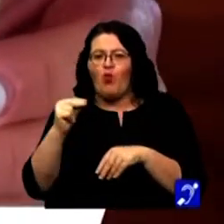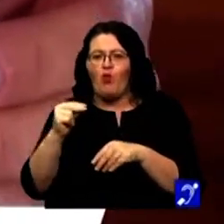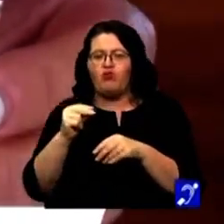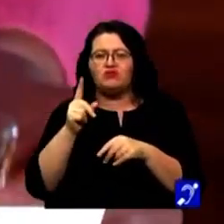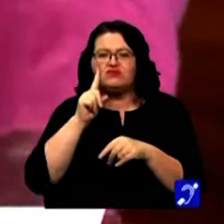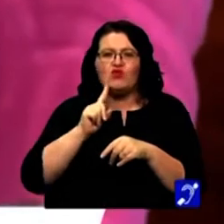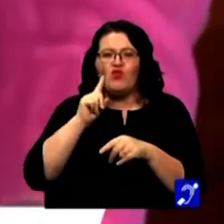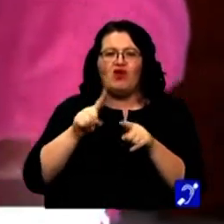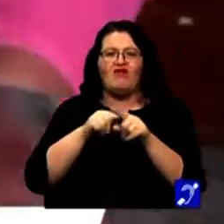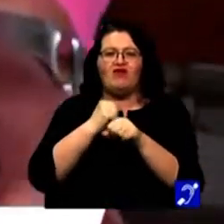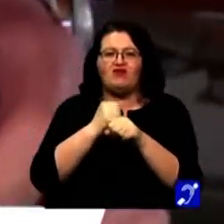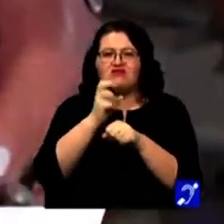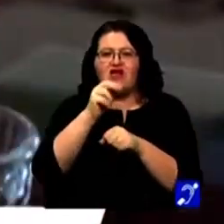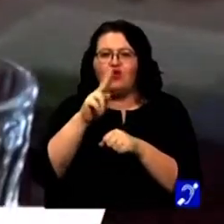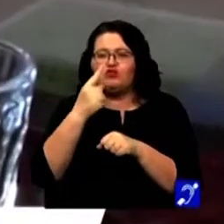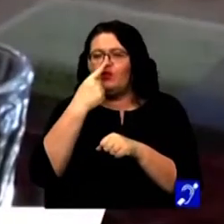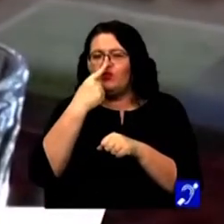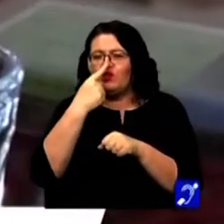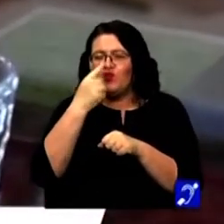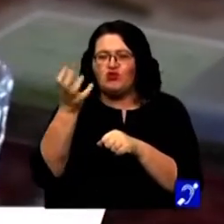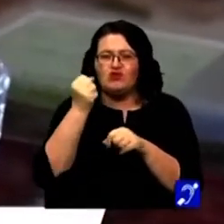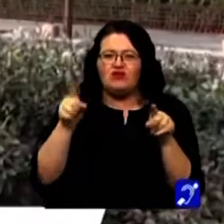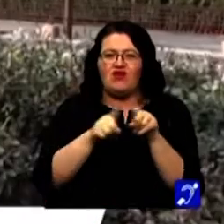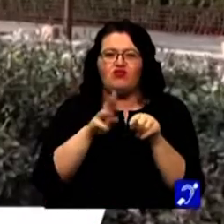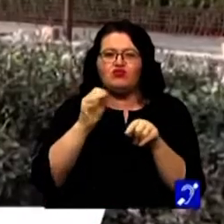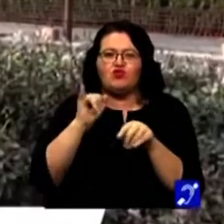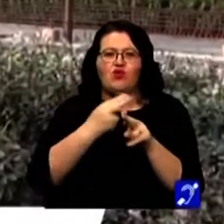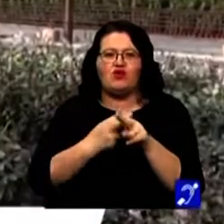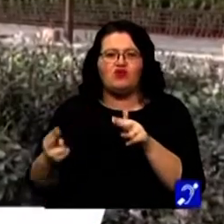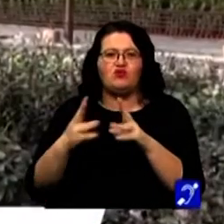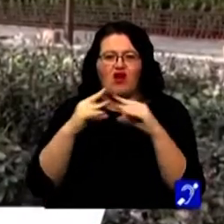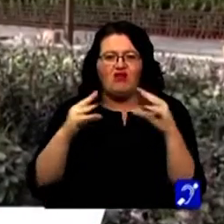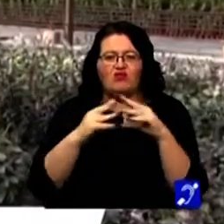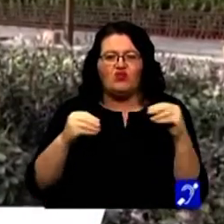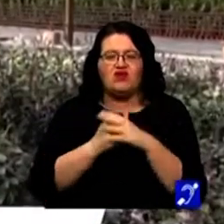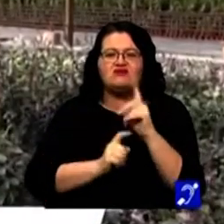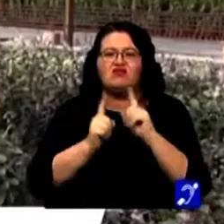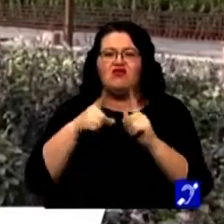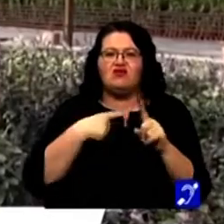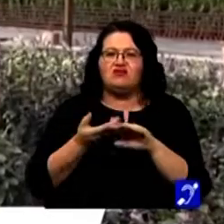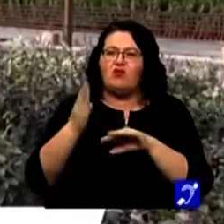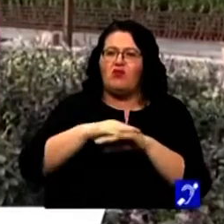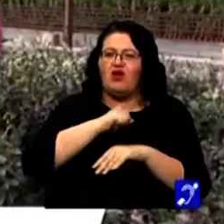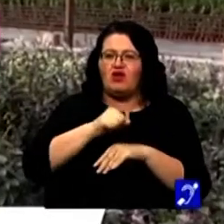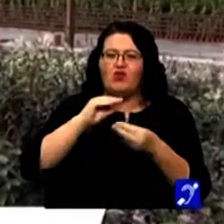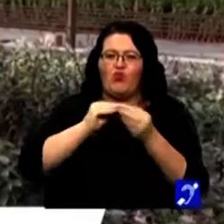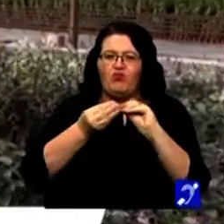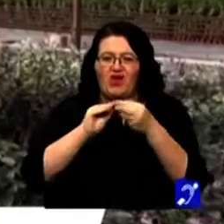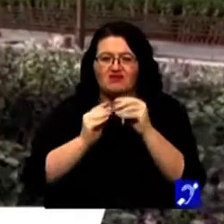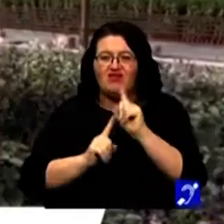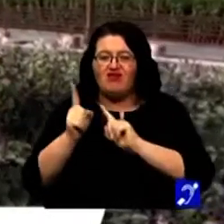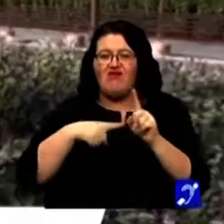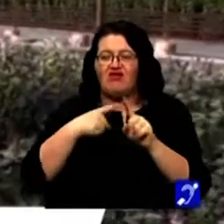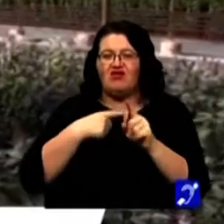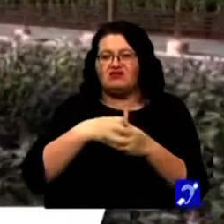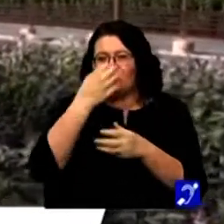cultivată în serele din Seleuș. Mirosul aduce cu cere al busuiocului cunoscut în țara noastră, însă este mult mai complex. Dacă este